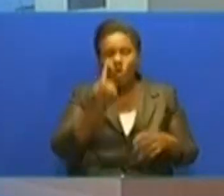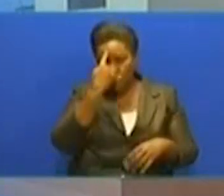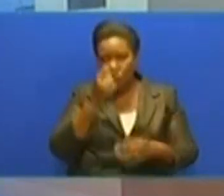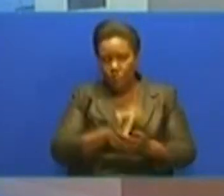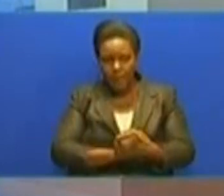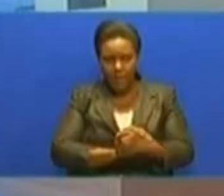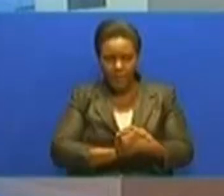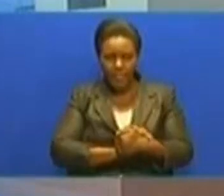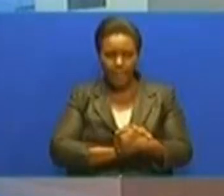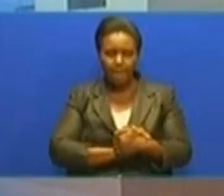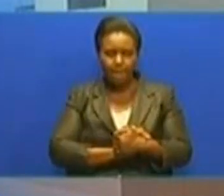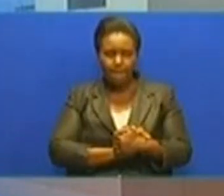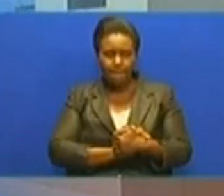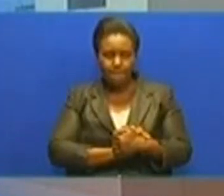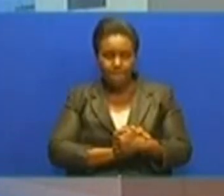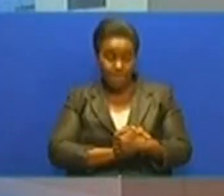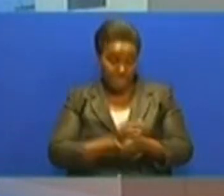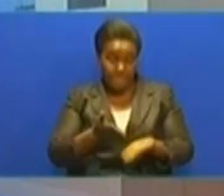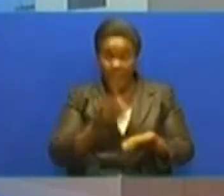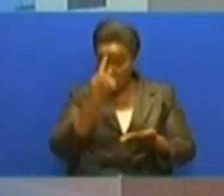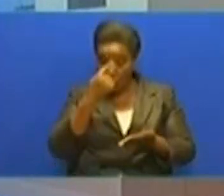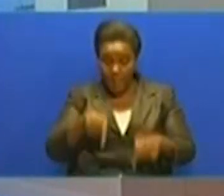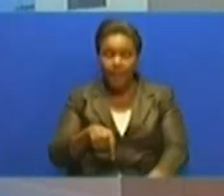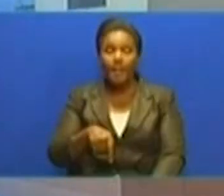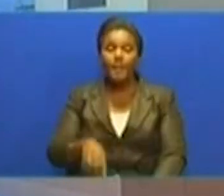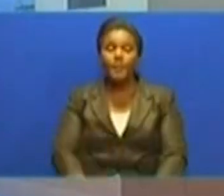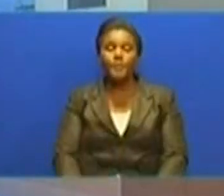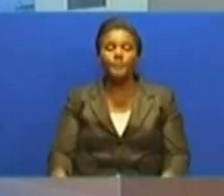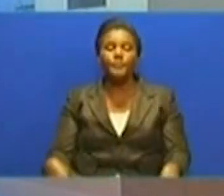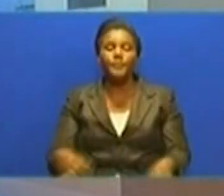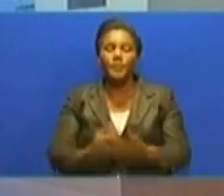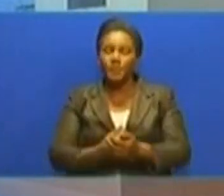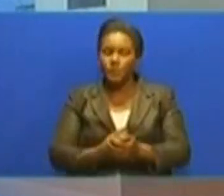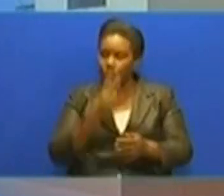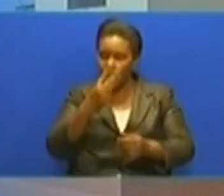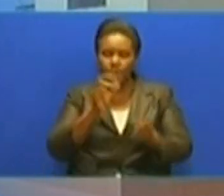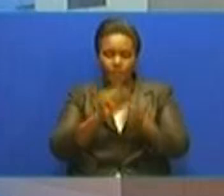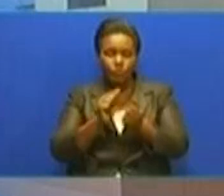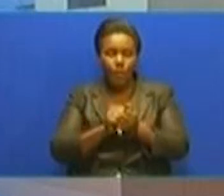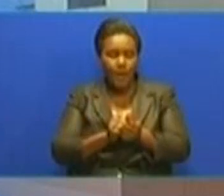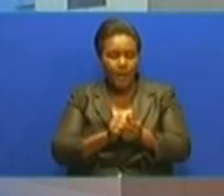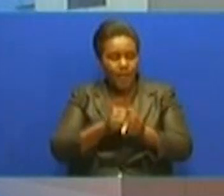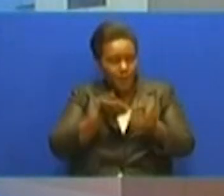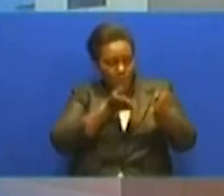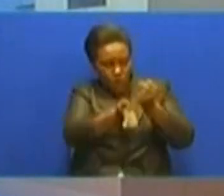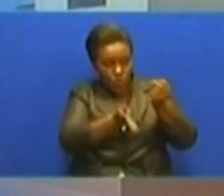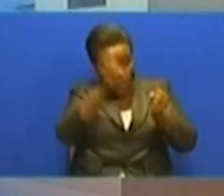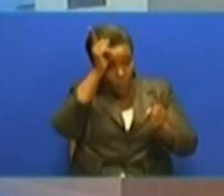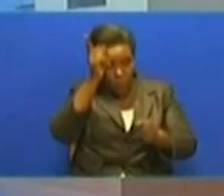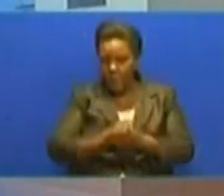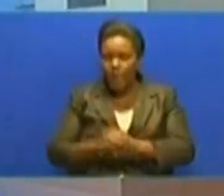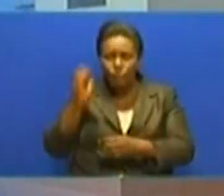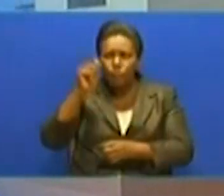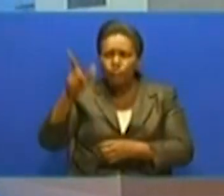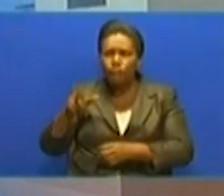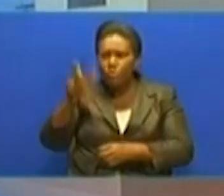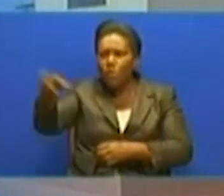ya kabari kudoka hapa da doma Kama inavosuma kwa kunami chunga runza Na hapa da doma hii leo tunanzia na sualazima la machinjio Hapapo